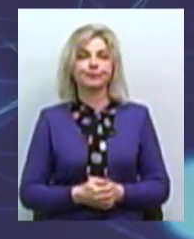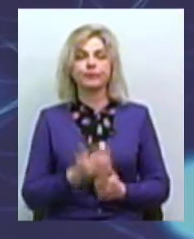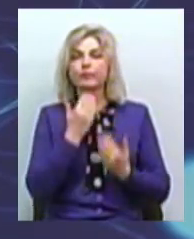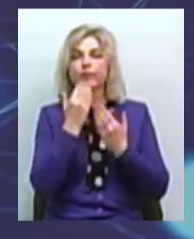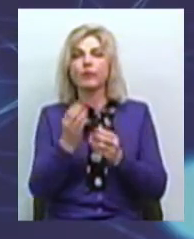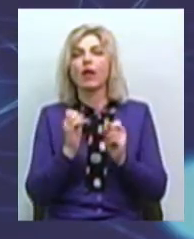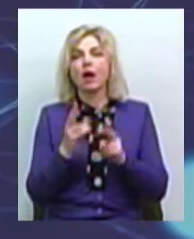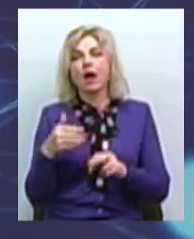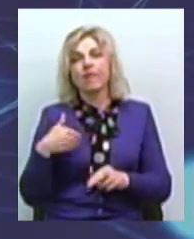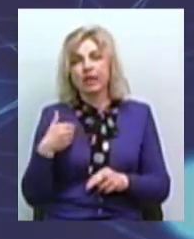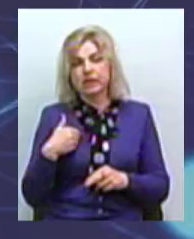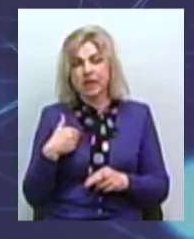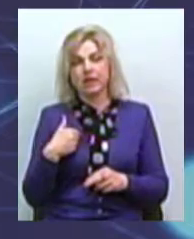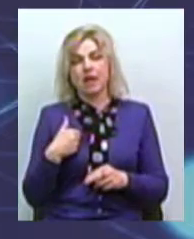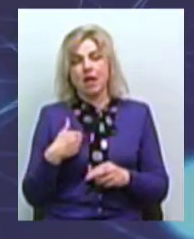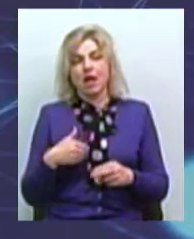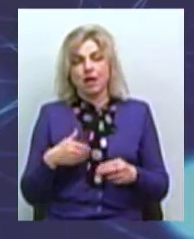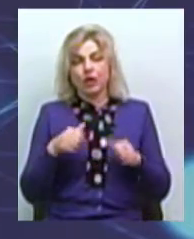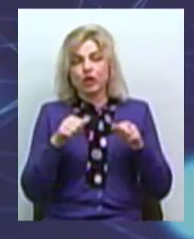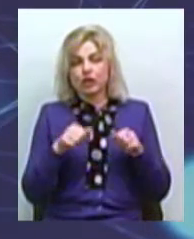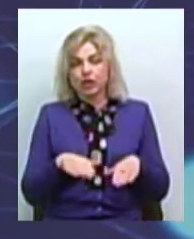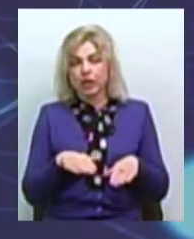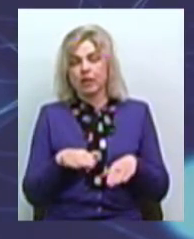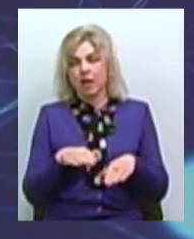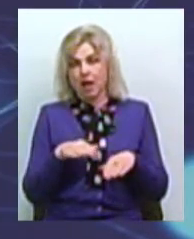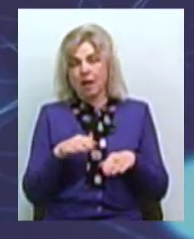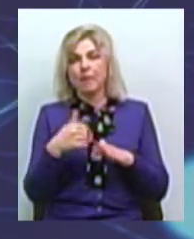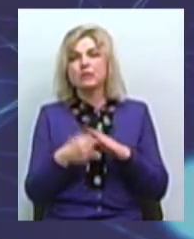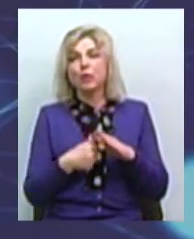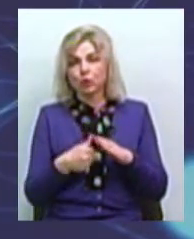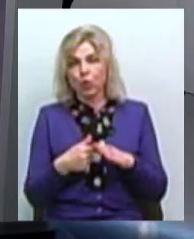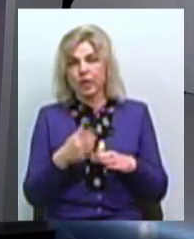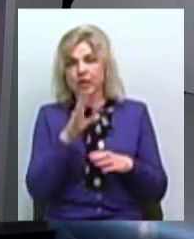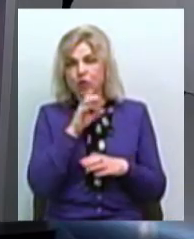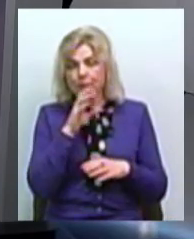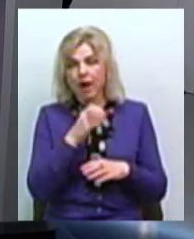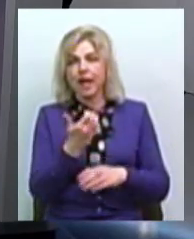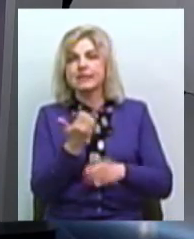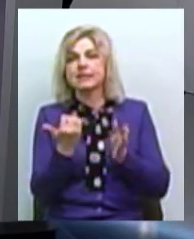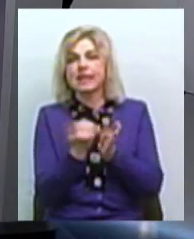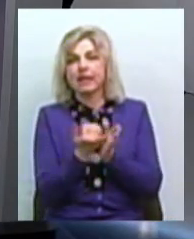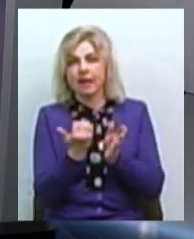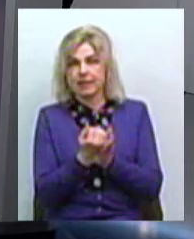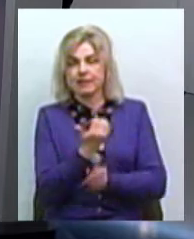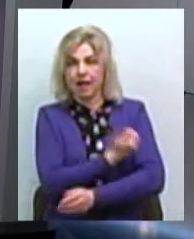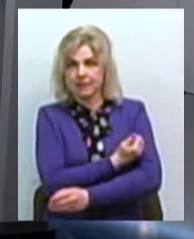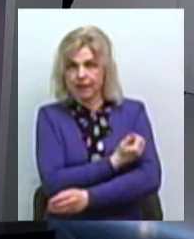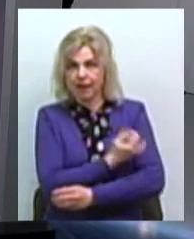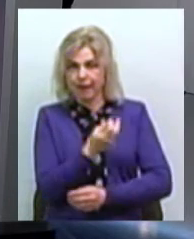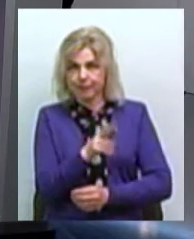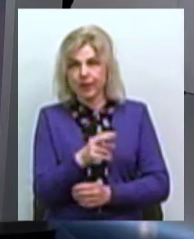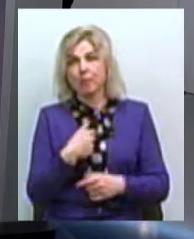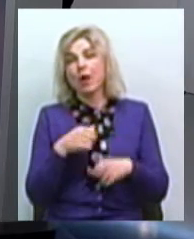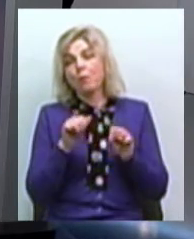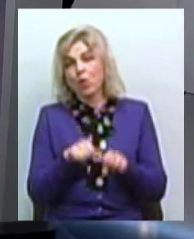способом вирішення проблеми безпритульних тварин є стерилізація? Ми можемо тільки говорити про приклади, які ми